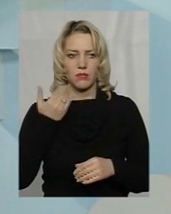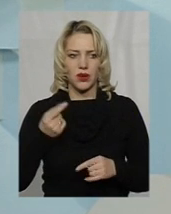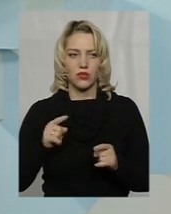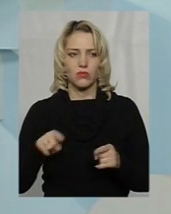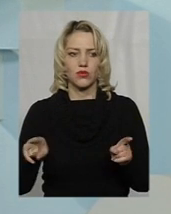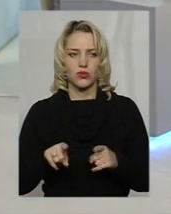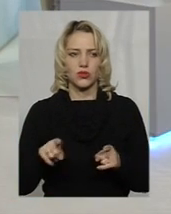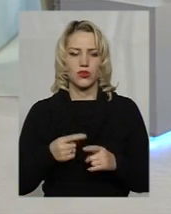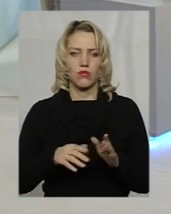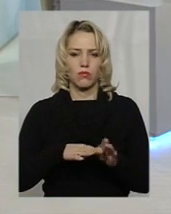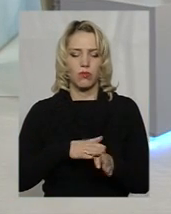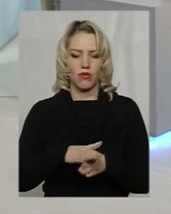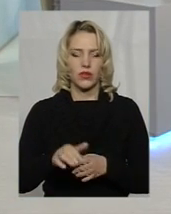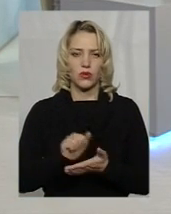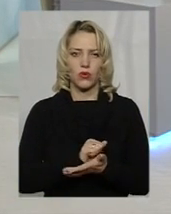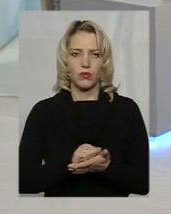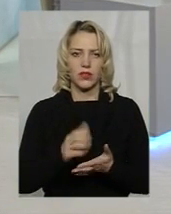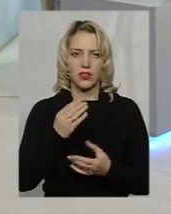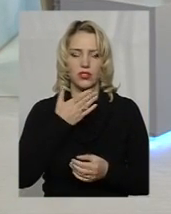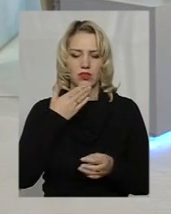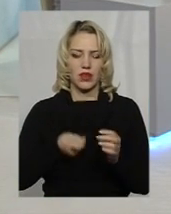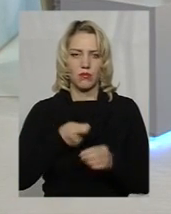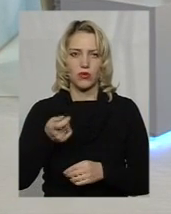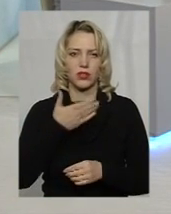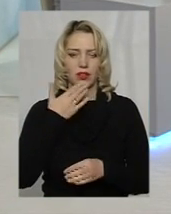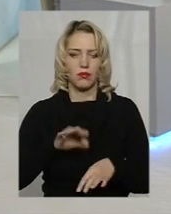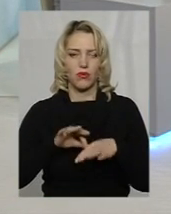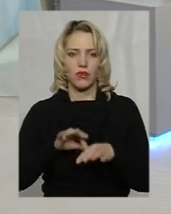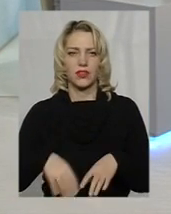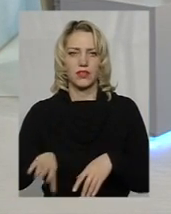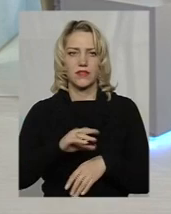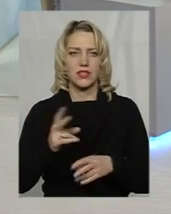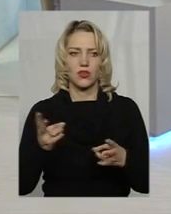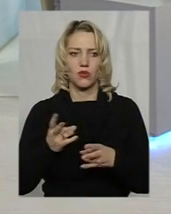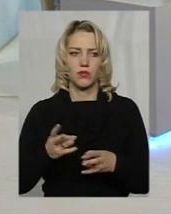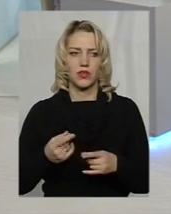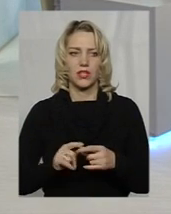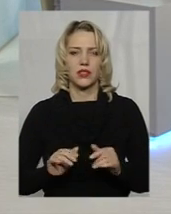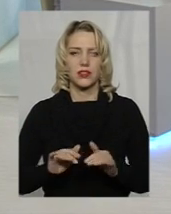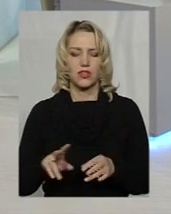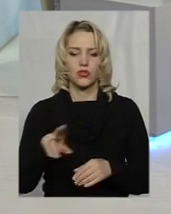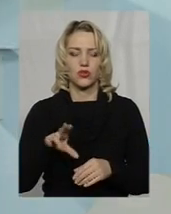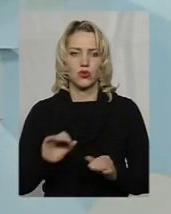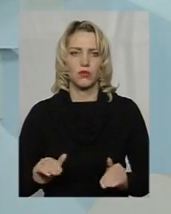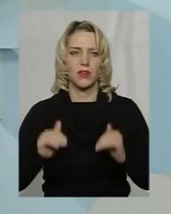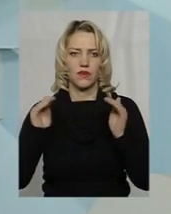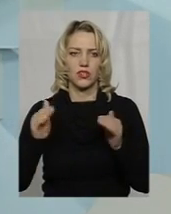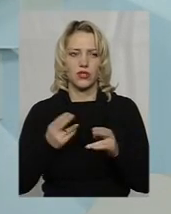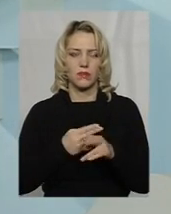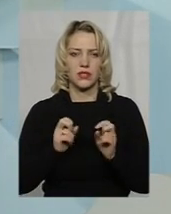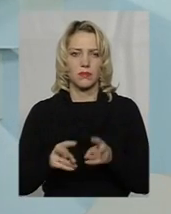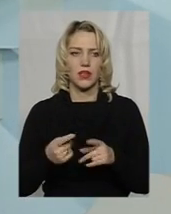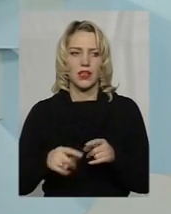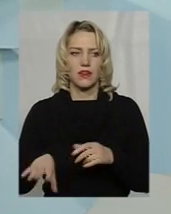що навіть повна документація ще не подана і не проведені всі необхідні заходи з підвищення безпеки, всі інші роботи, які мають